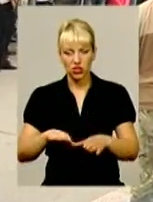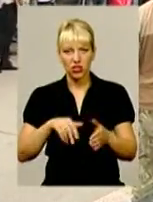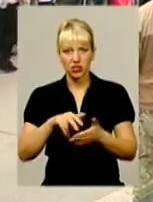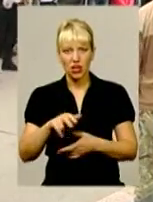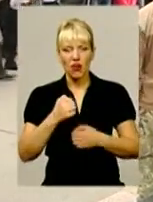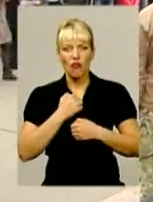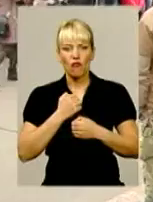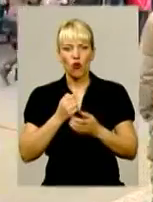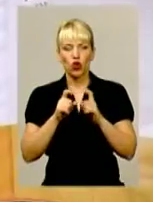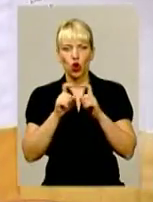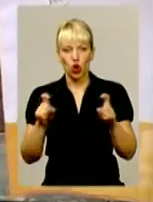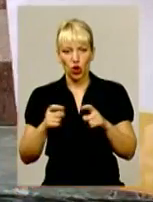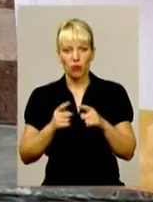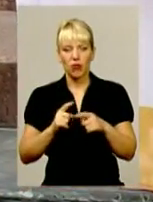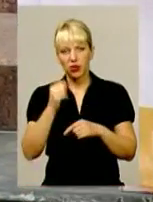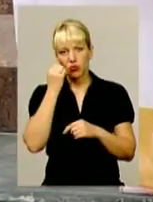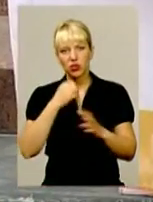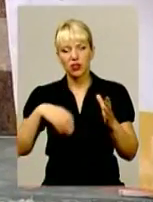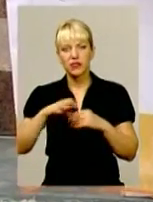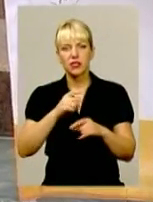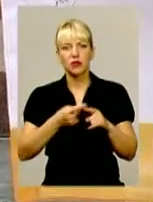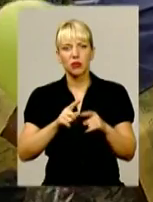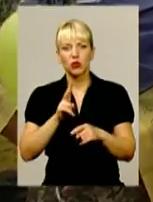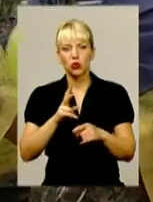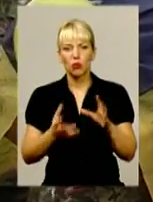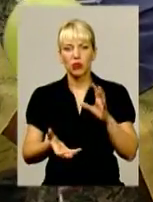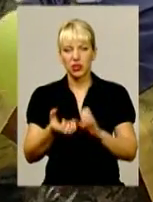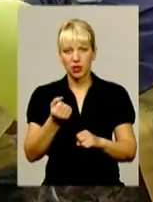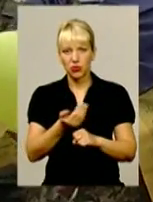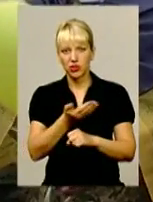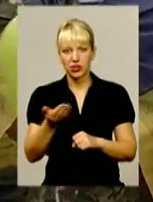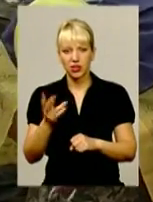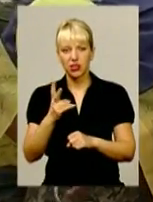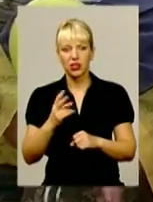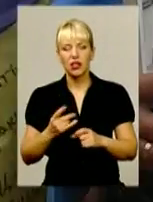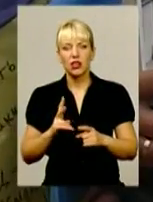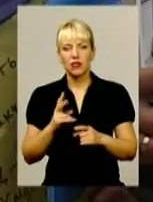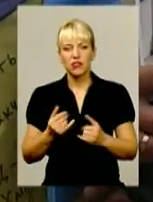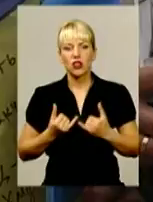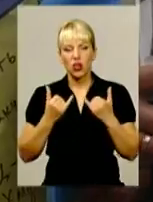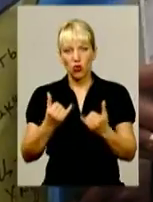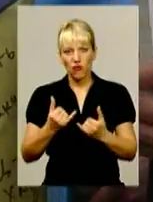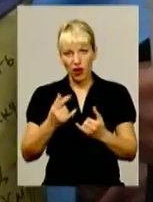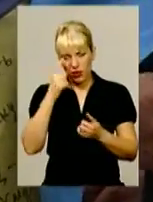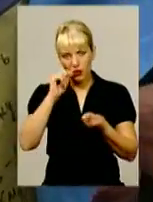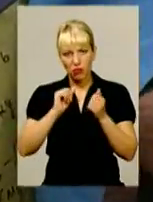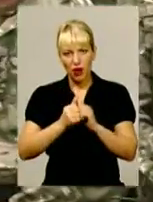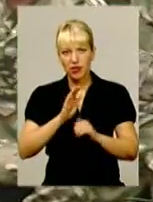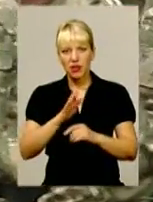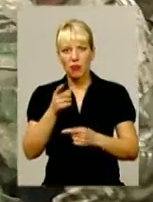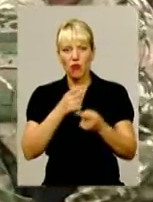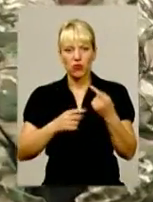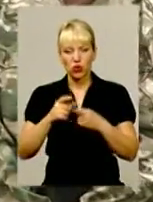Бійці подякували усім тим, хто підтримував, хто допомагав їм. А також кіборги вшанували хвилиною мовчання тих, хто вже ніколи не повернеться додому.